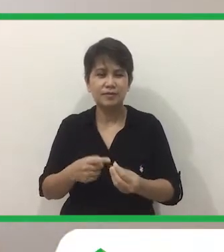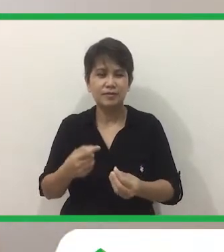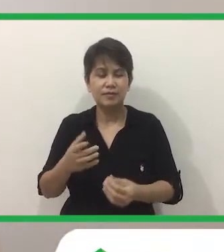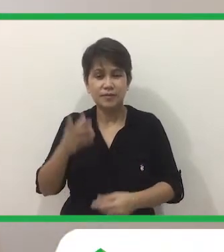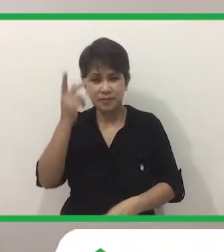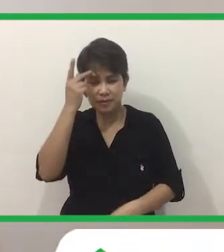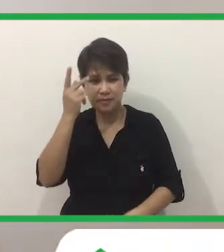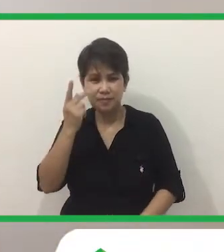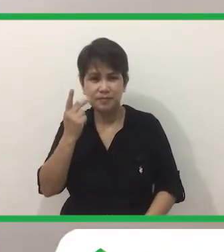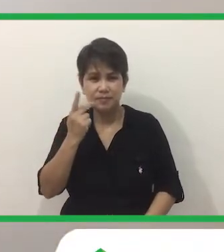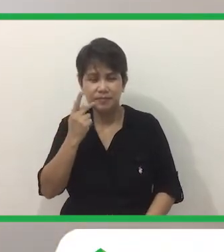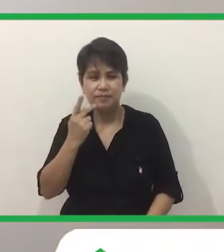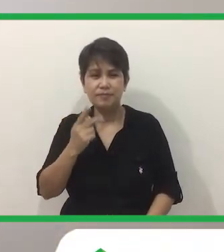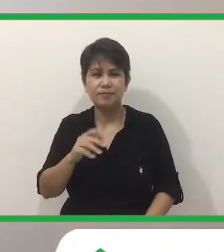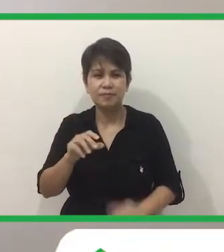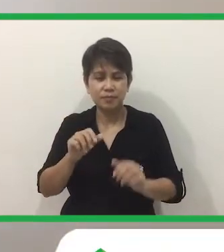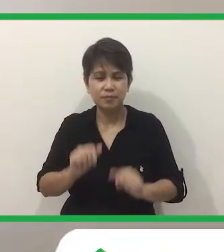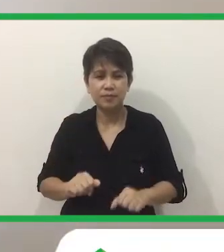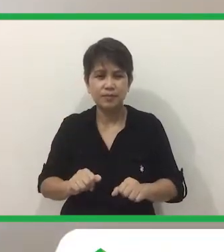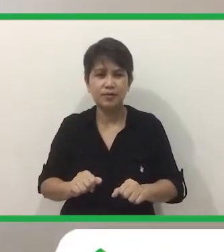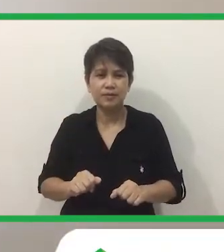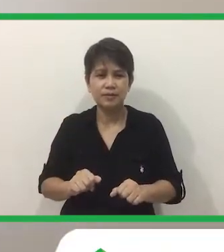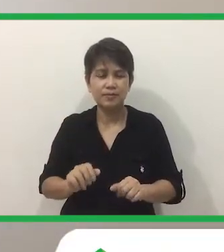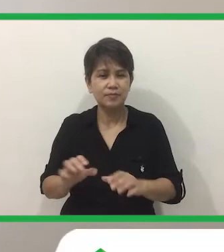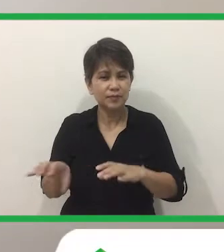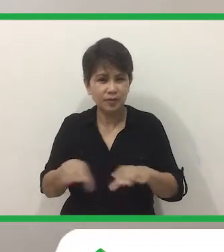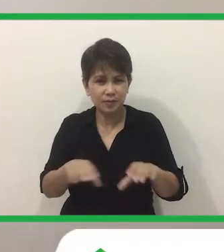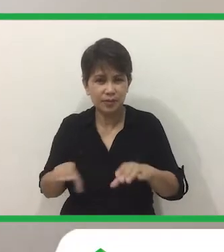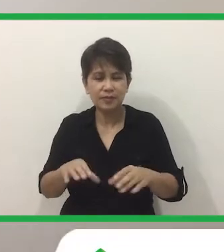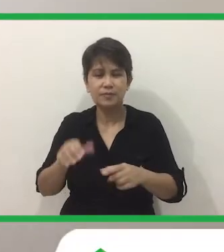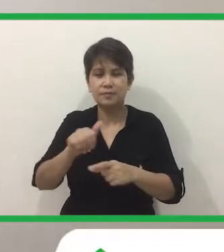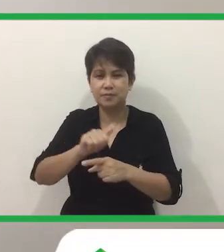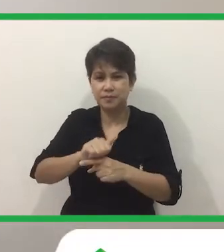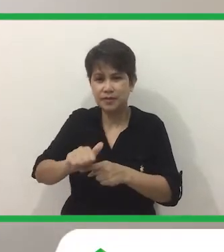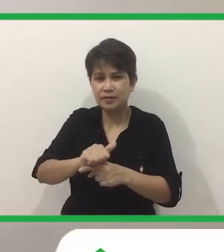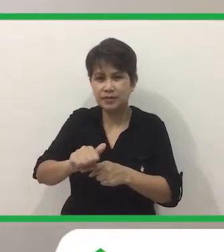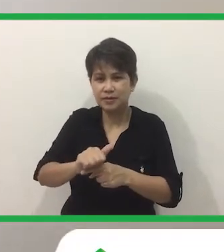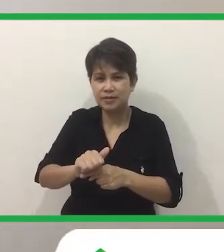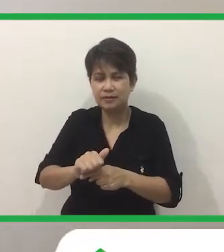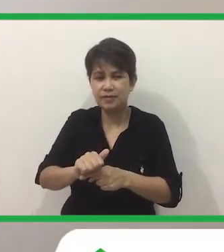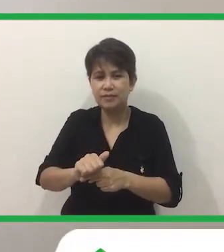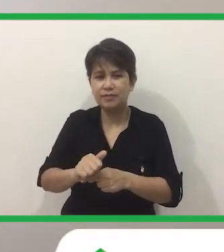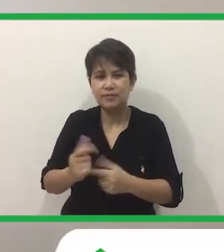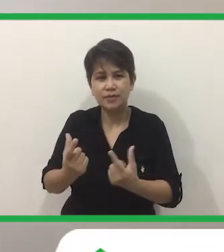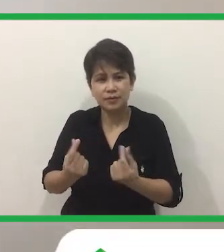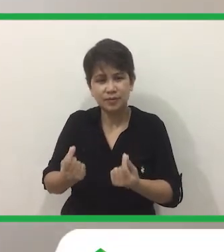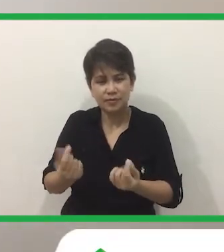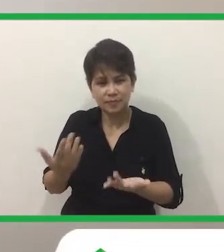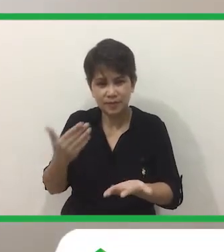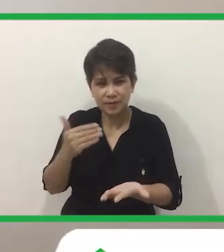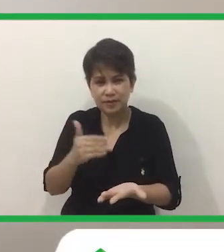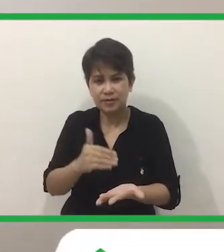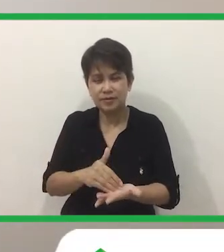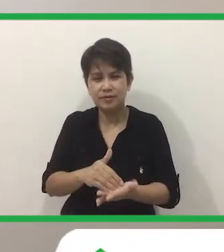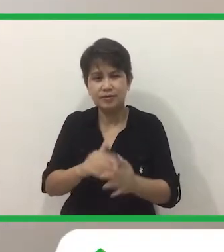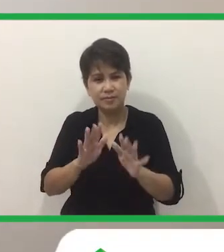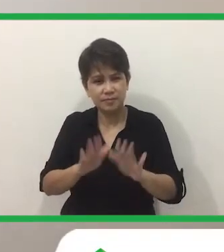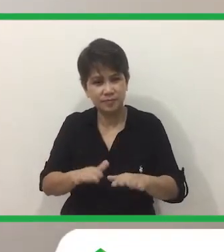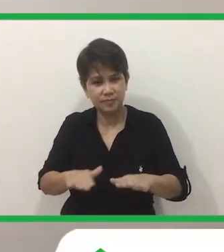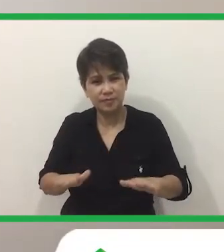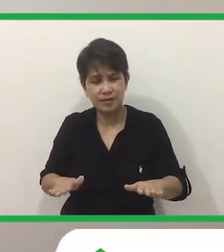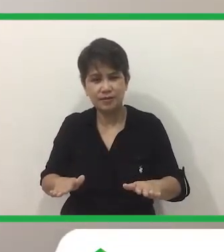magulang Pwede natin pong gawin iyon Practicein natin at gawin niyo ulit Sa mga bata at